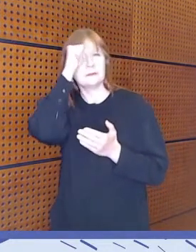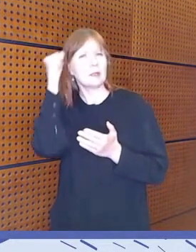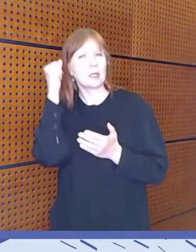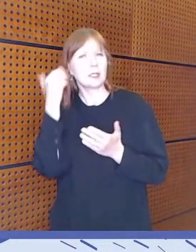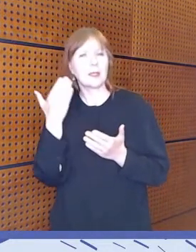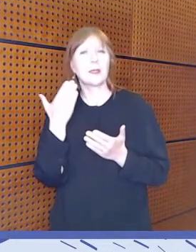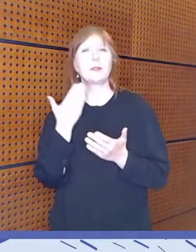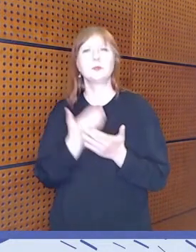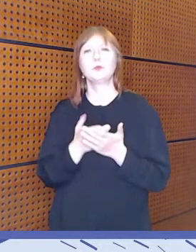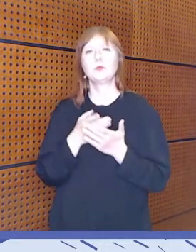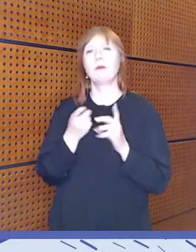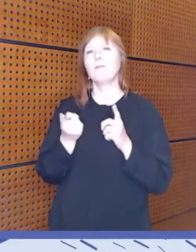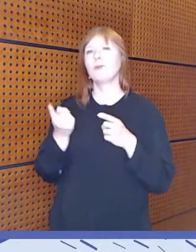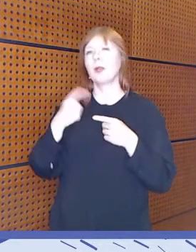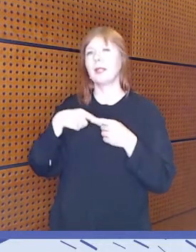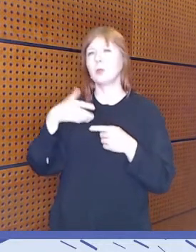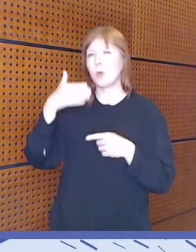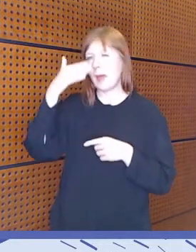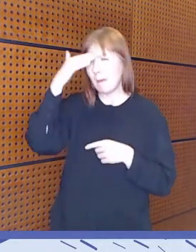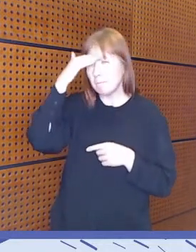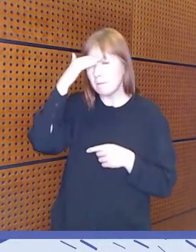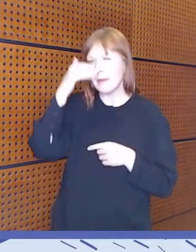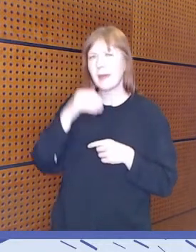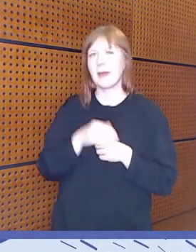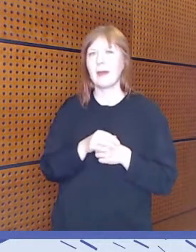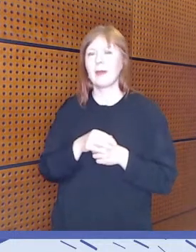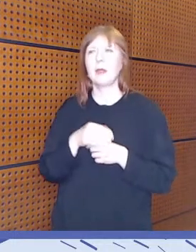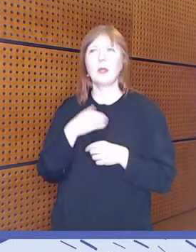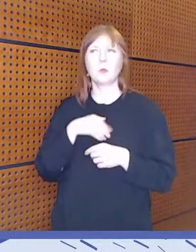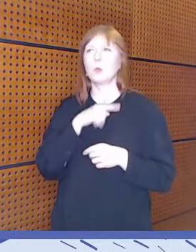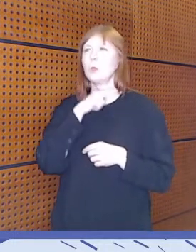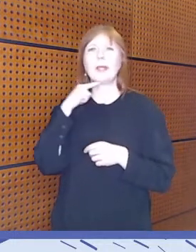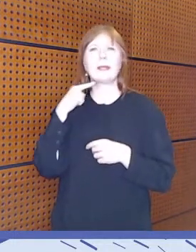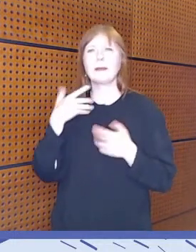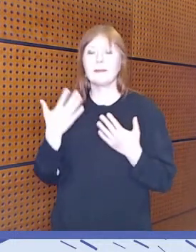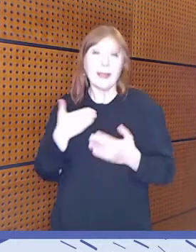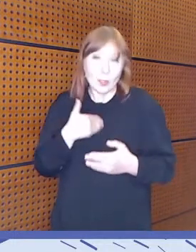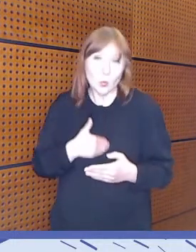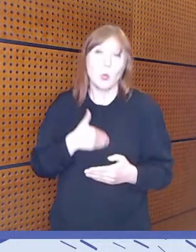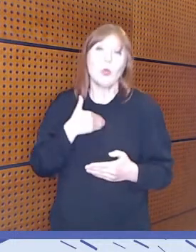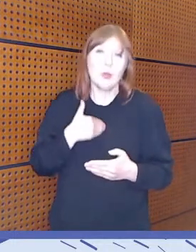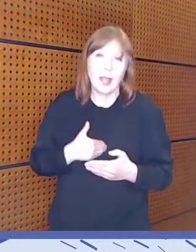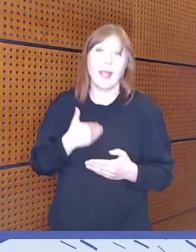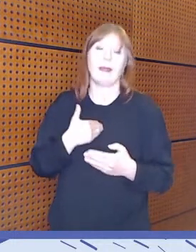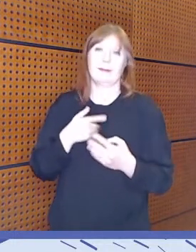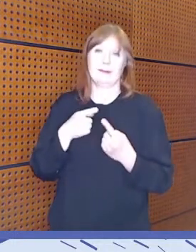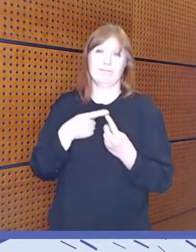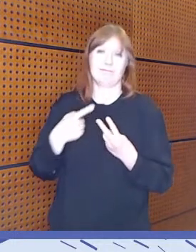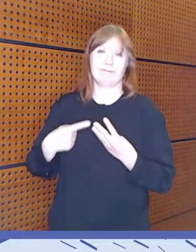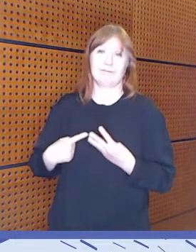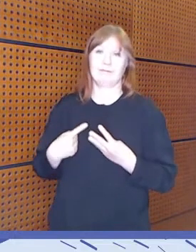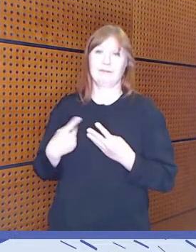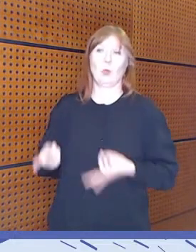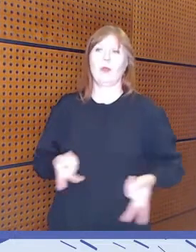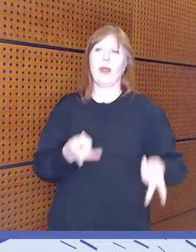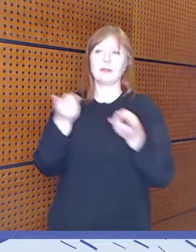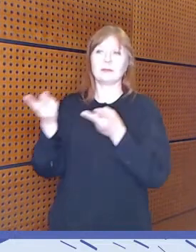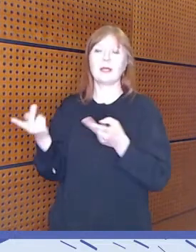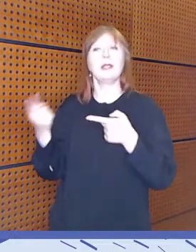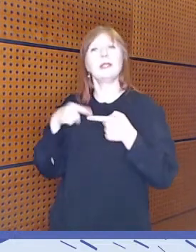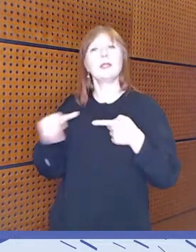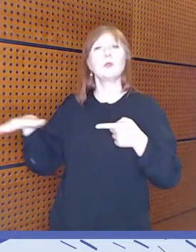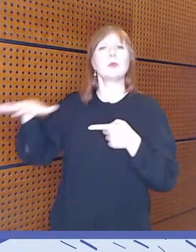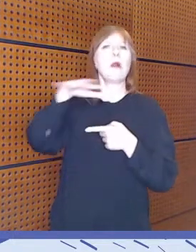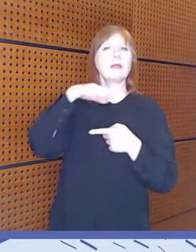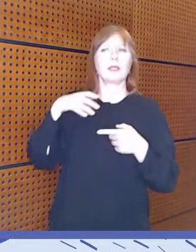semmoinen häpeä, riittämättömyyden tunne, tunteet hyvin vahvasti ylipäätänsä. Luulen, että ne liittyy kaikkiin näihin kohderyhmiin, että se, että en